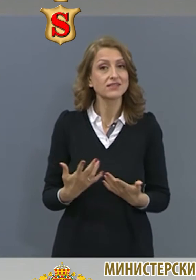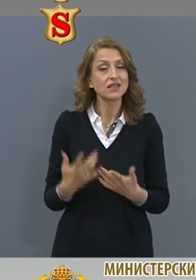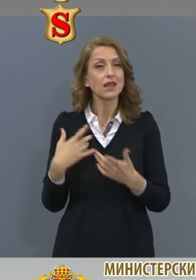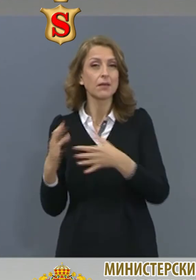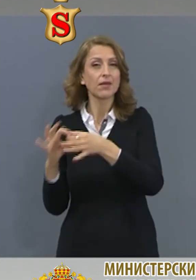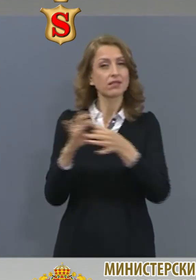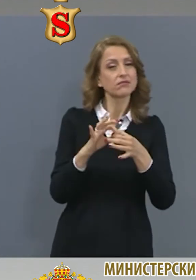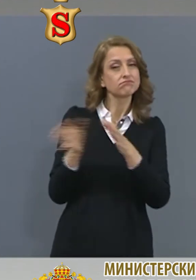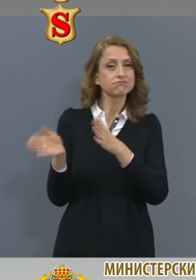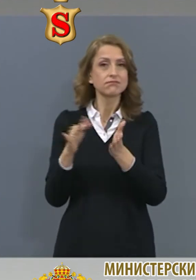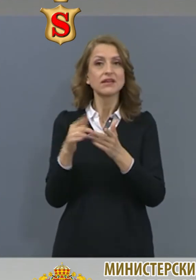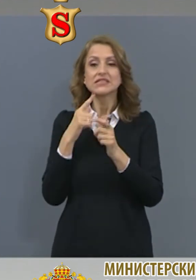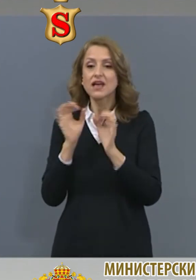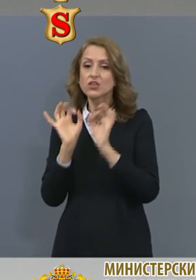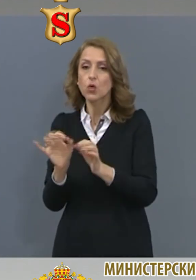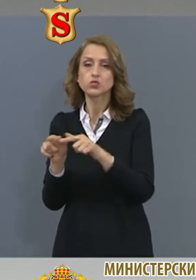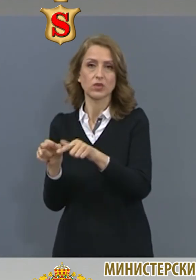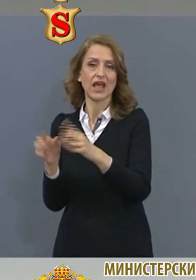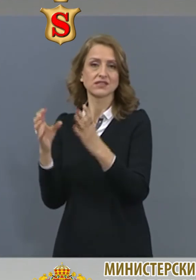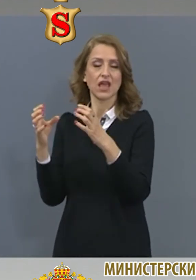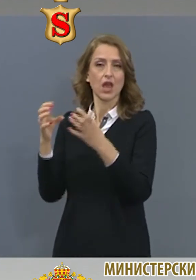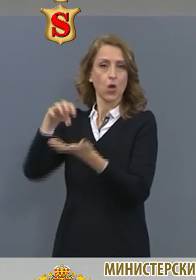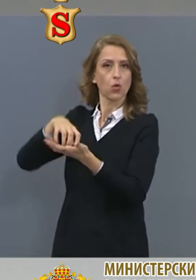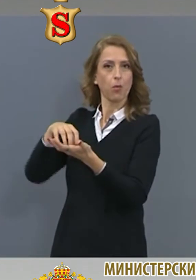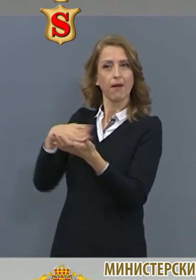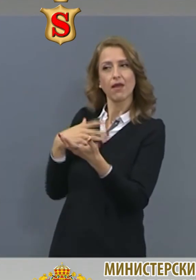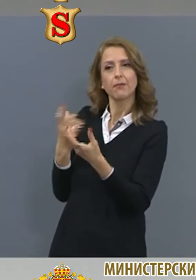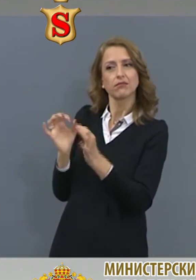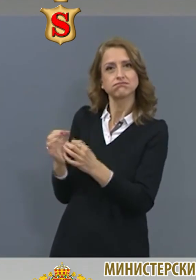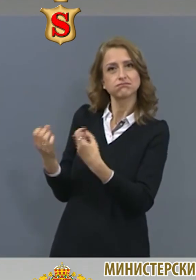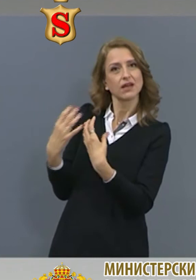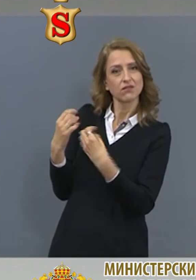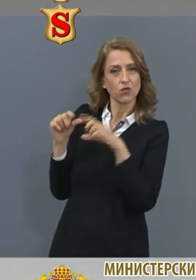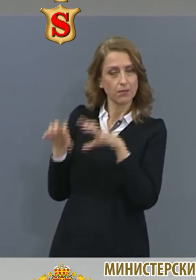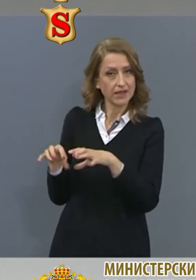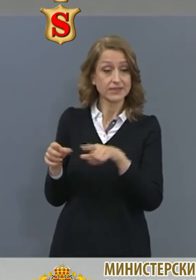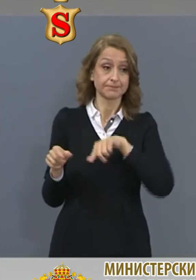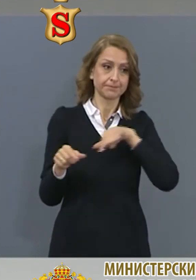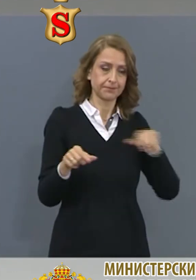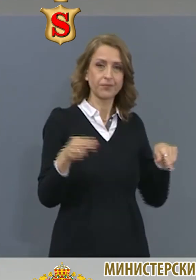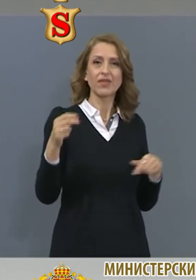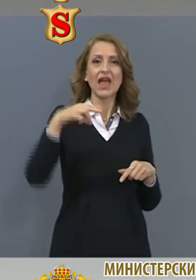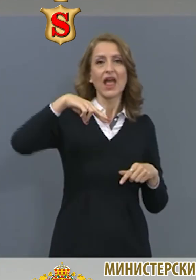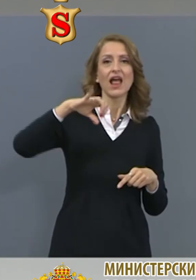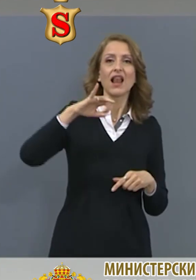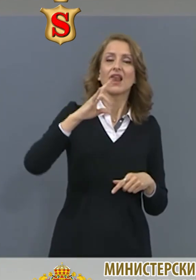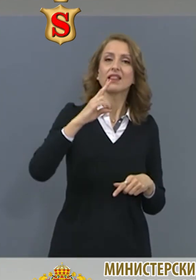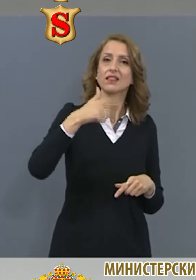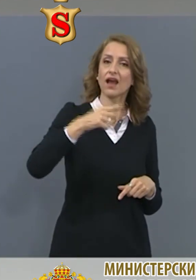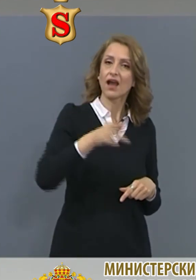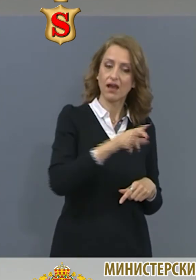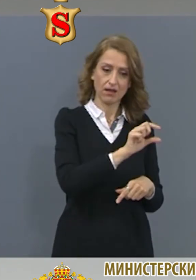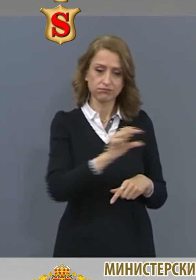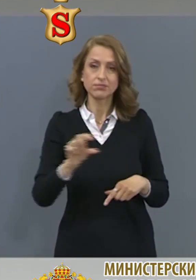за дадена заинтересована група. Тук е и линкът към мобилното приложение